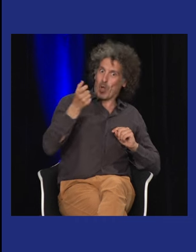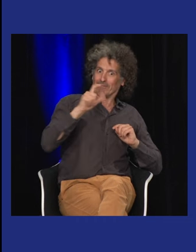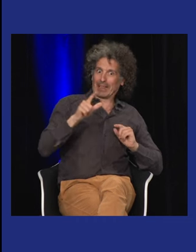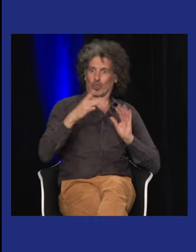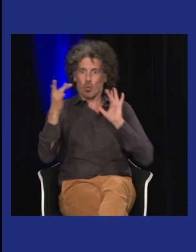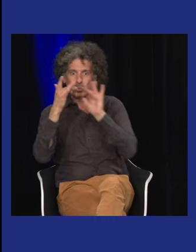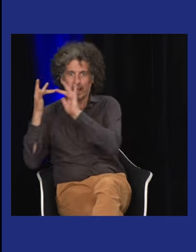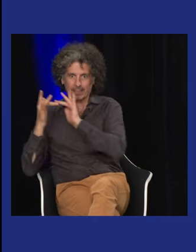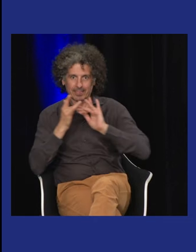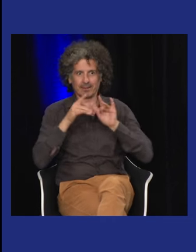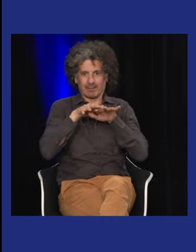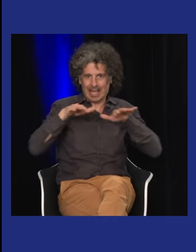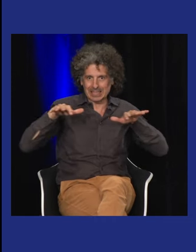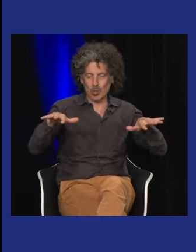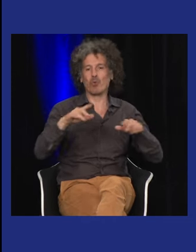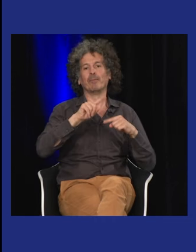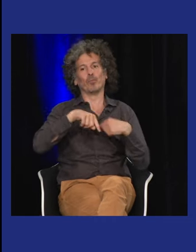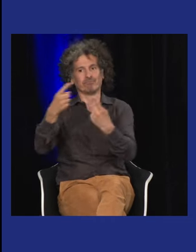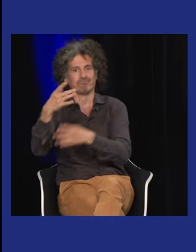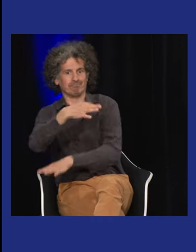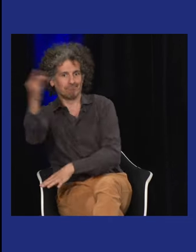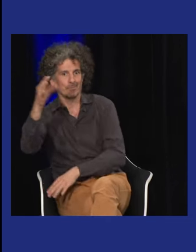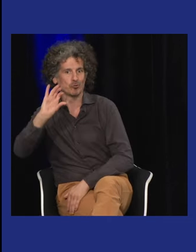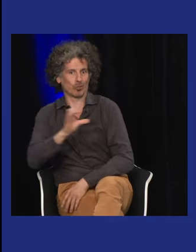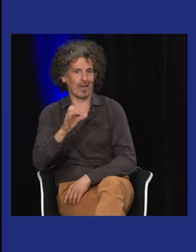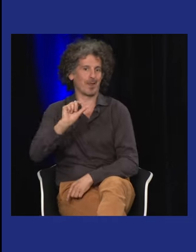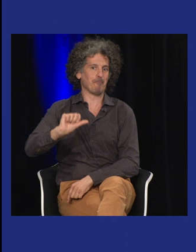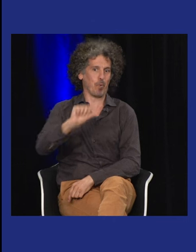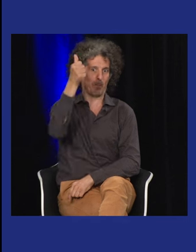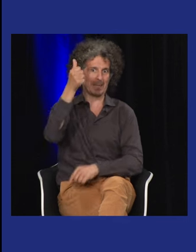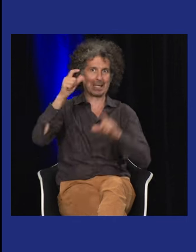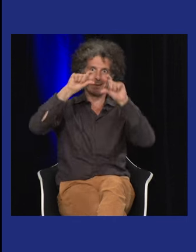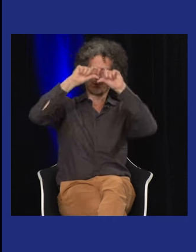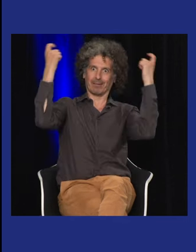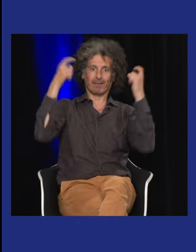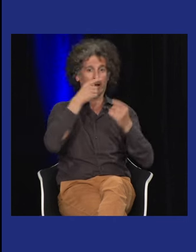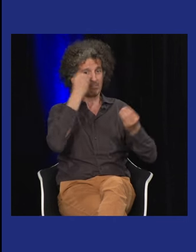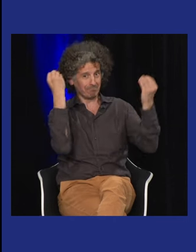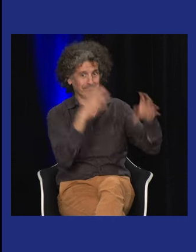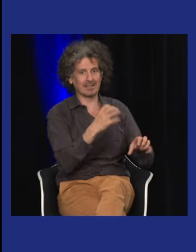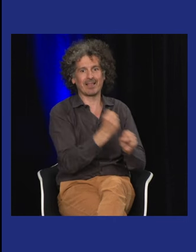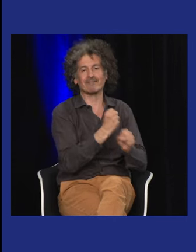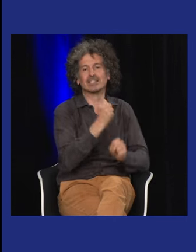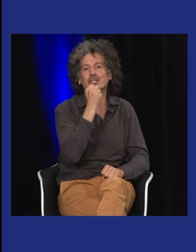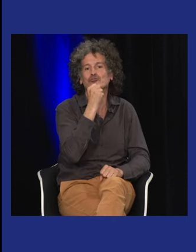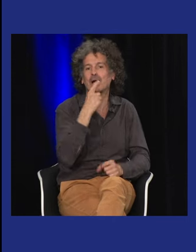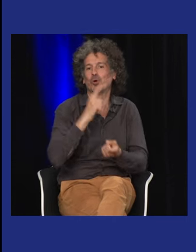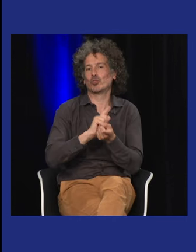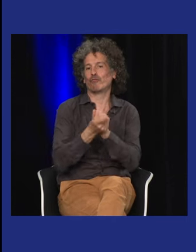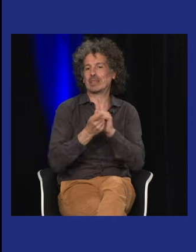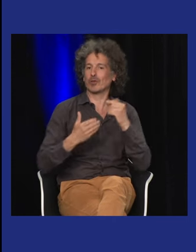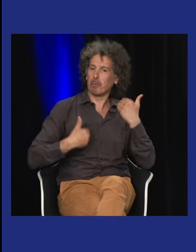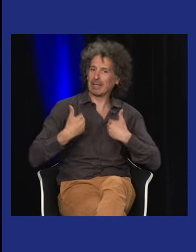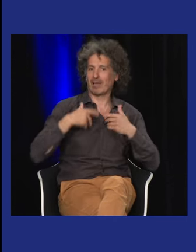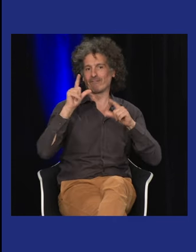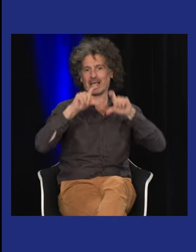silence il y avait eu entre Jean Grémion et Alfredo ils ont choisi Chantal Linel qui était la première et qui